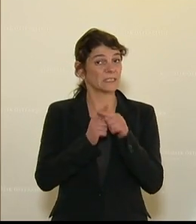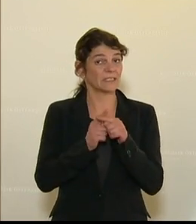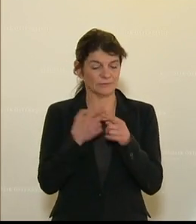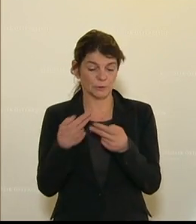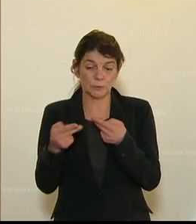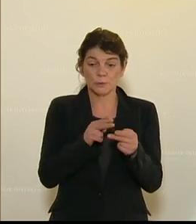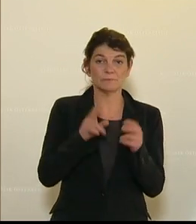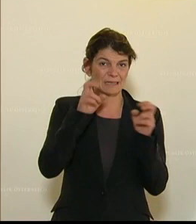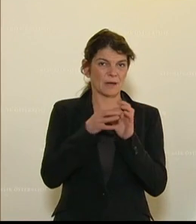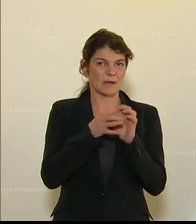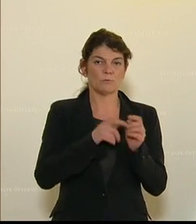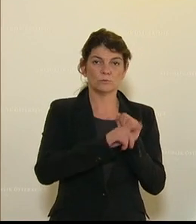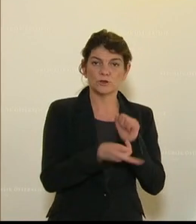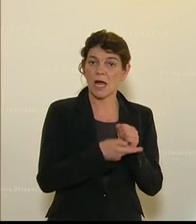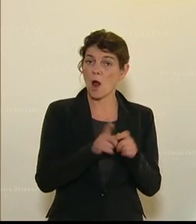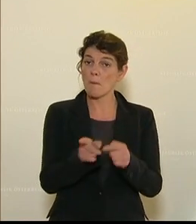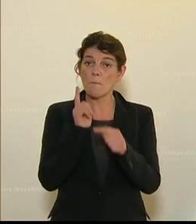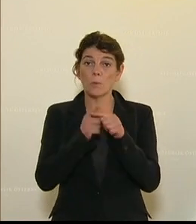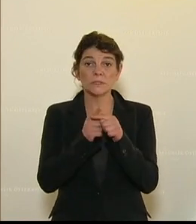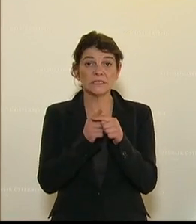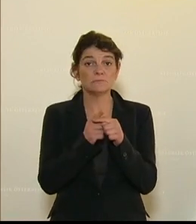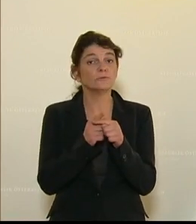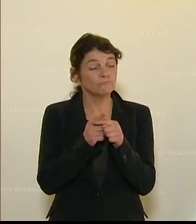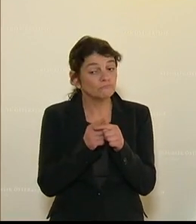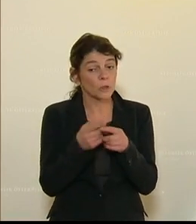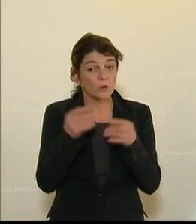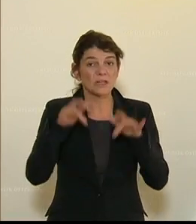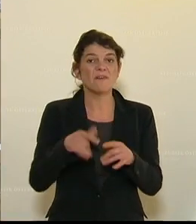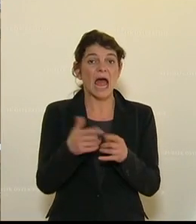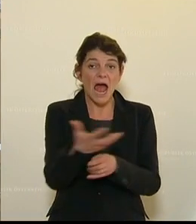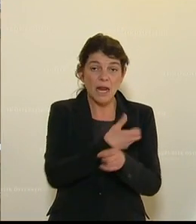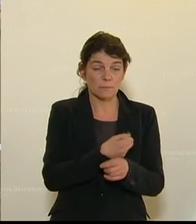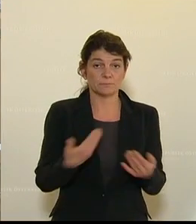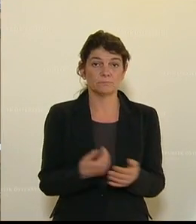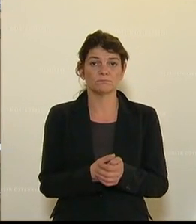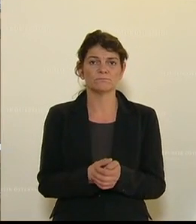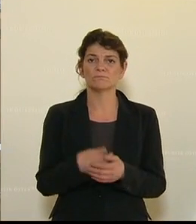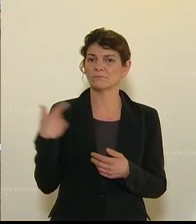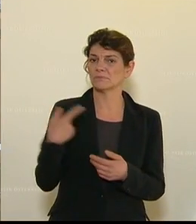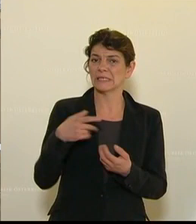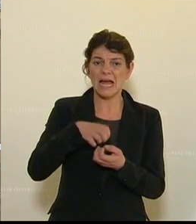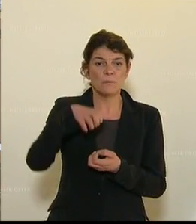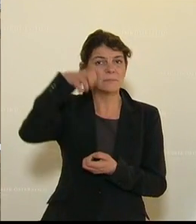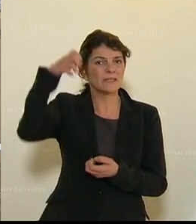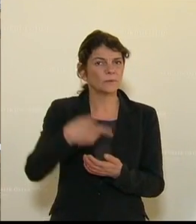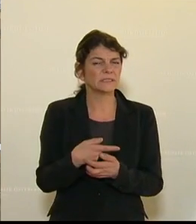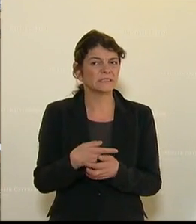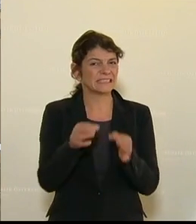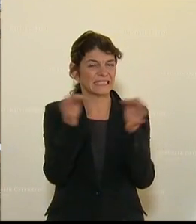wieder zurückkommen zum Budget, einen positiven Ansatz betreffend der Einnahmen. Hier handelt es sich um den